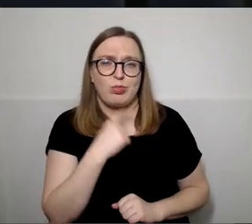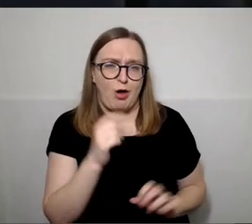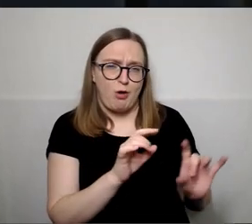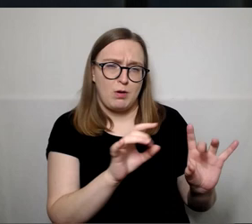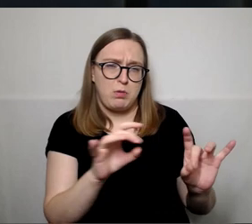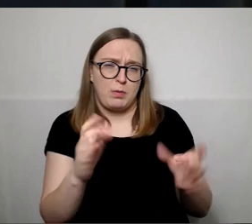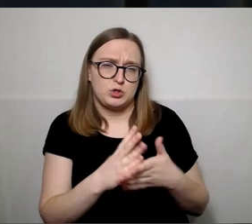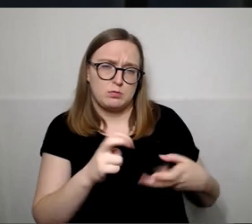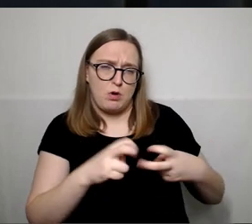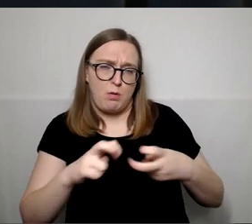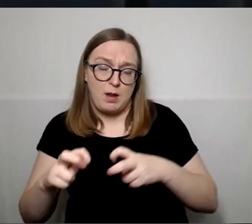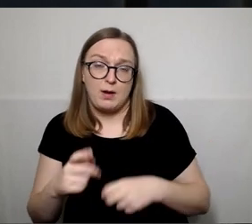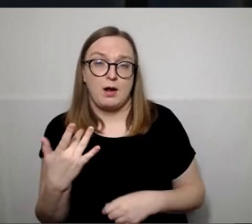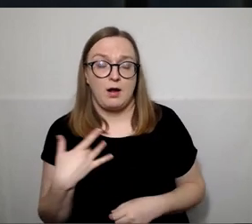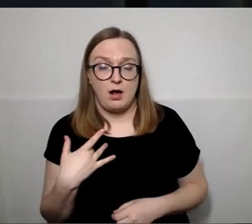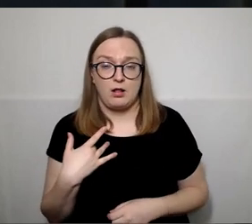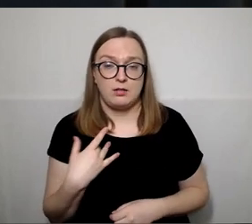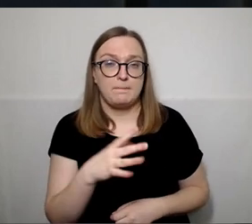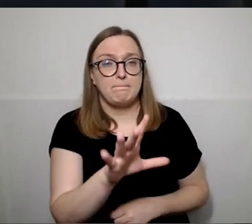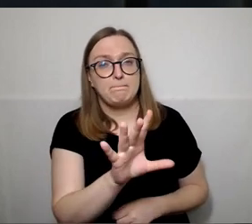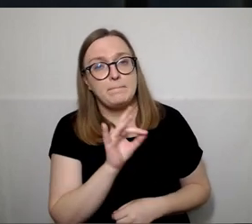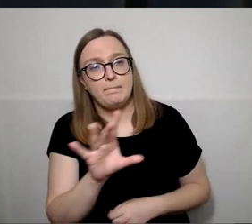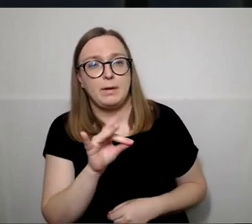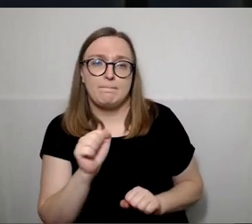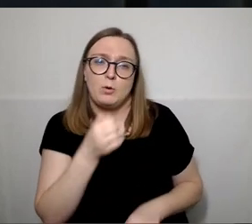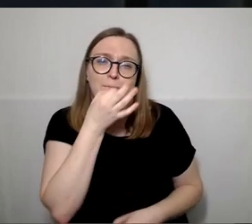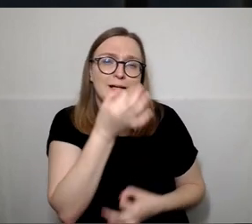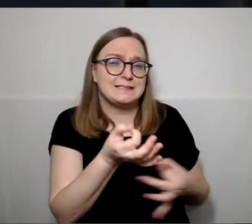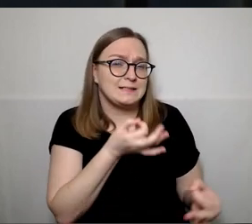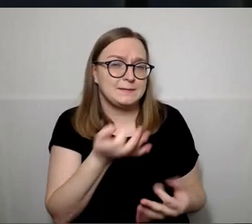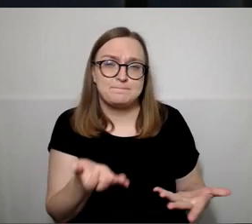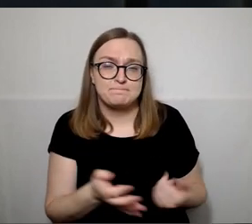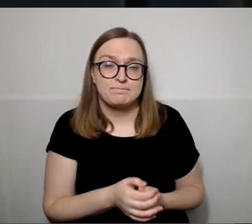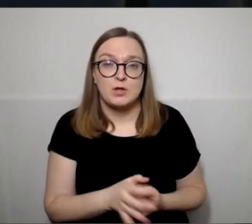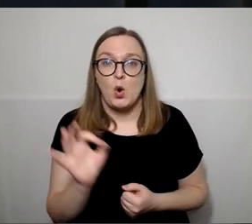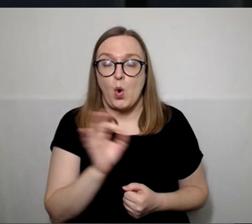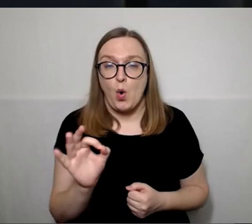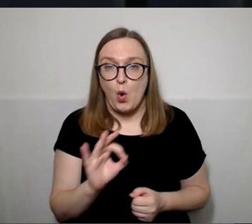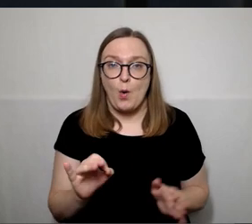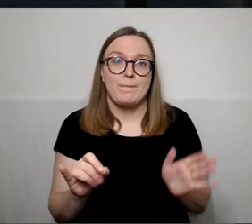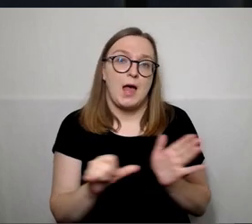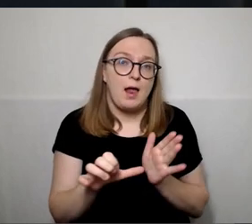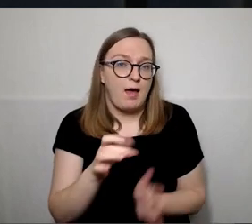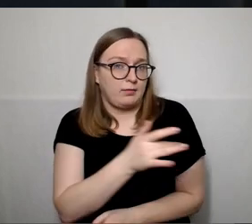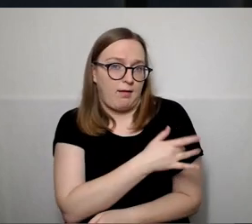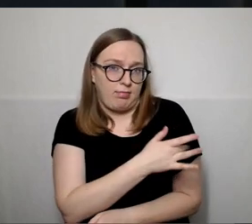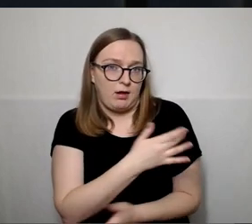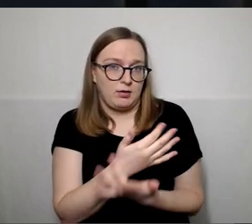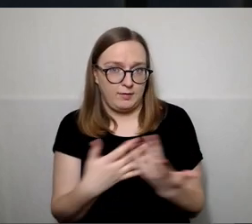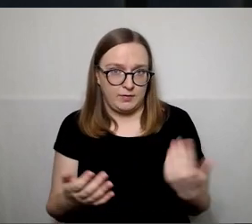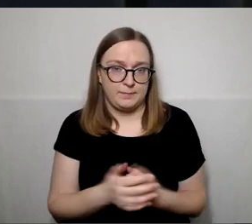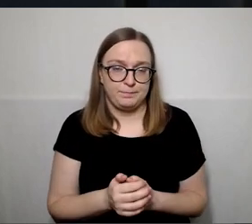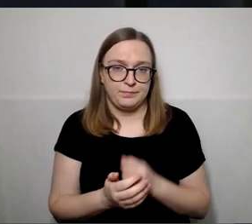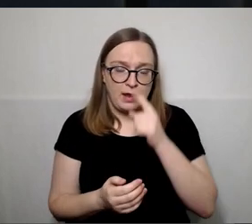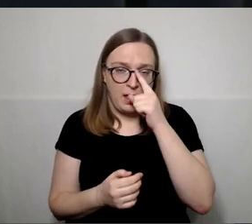gal keletą tokių įvardinčiau dėl energetikos. Ir mano